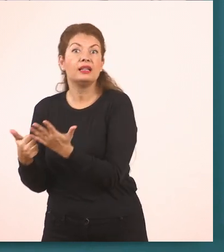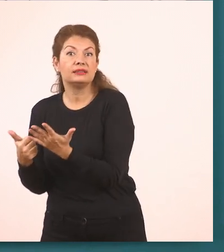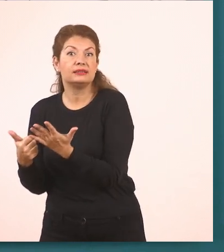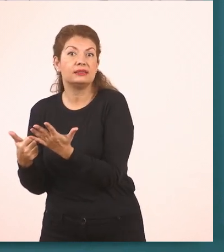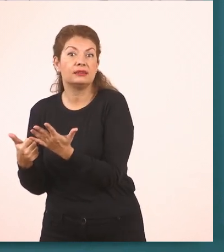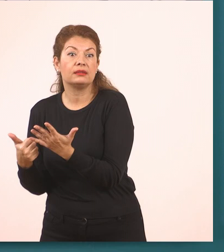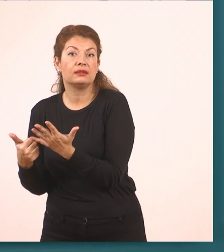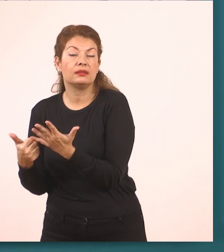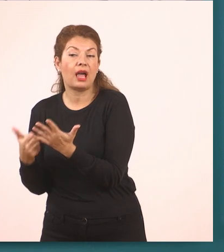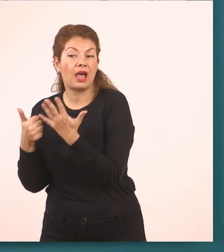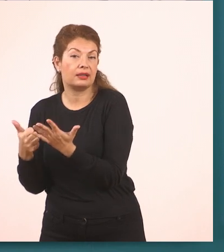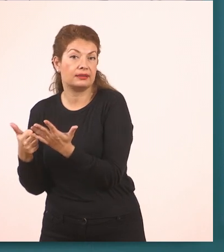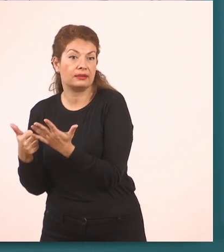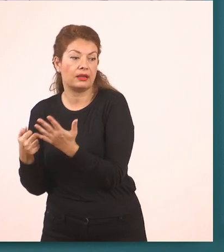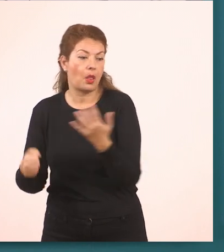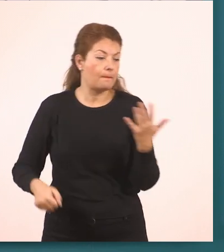έξι.